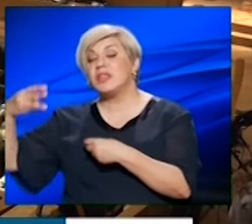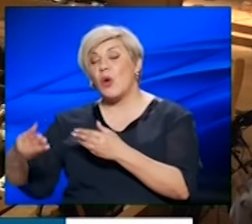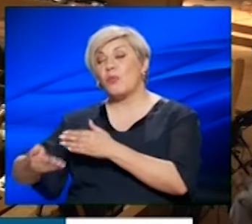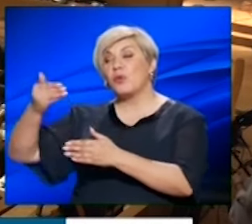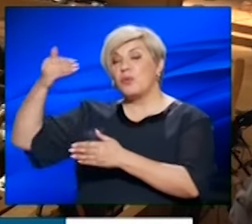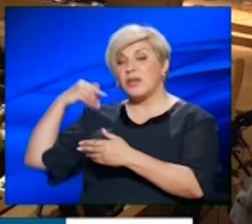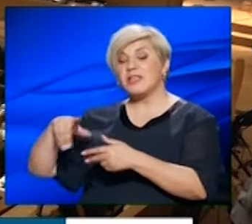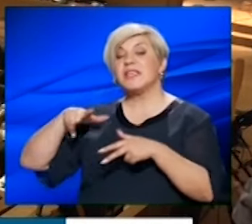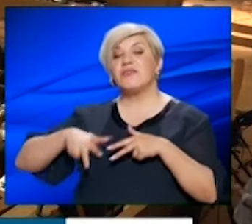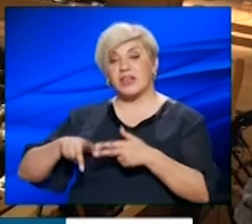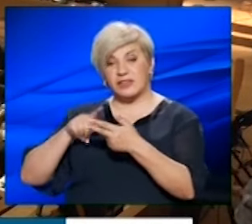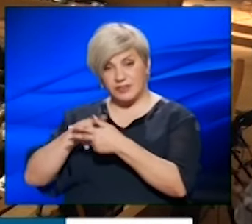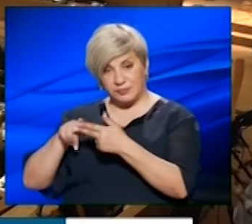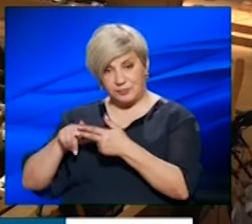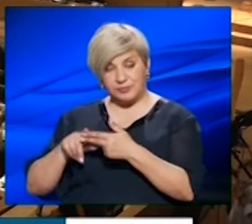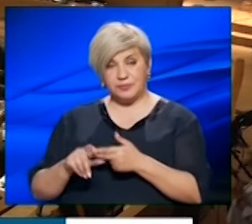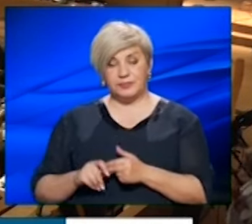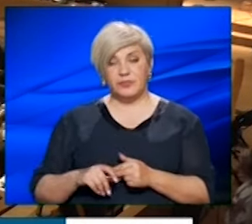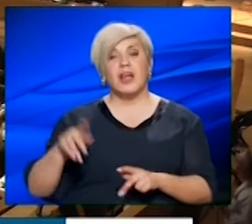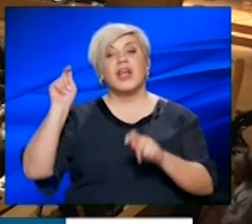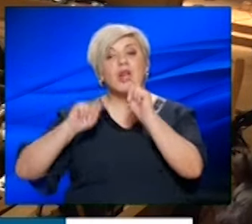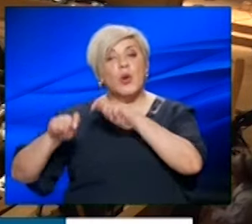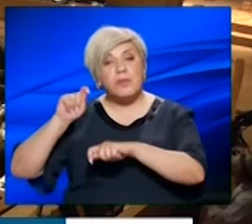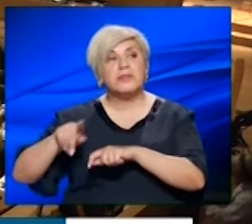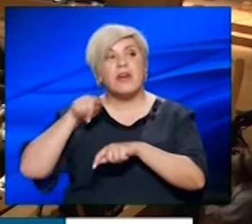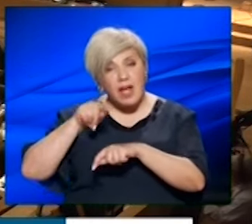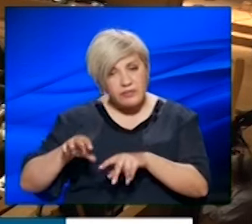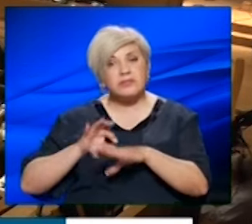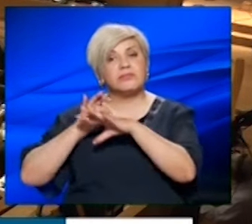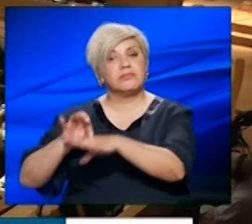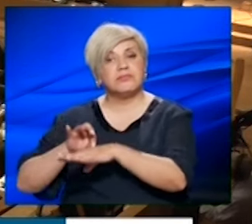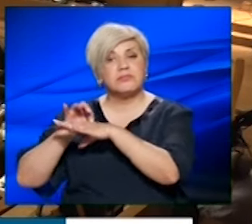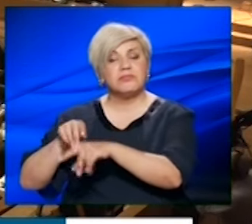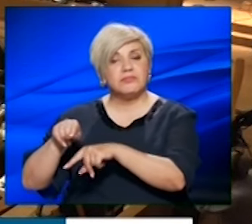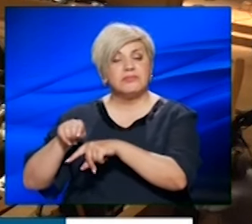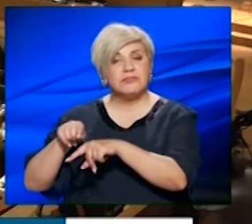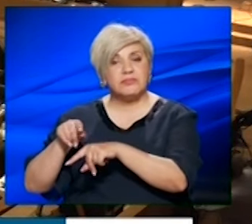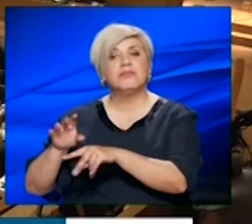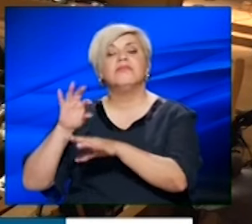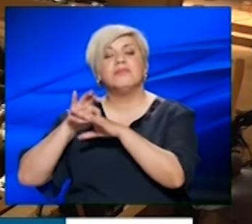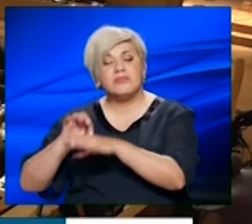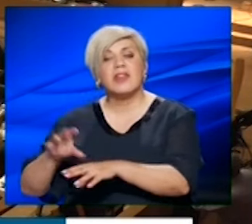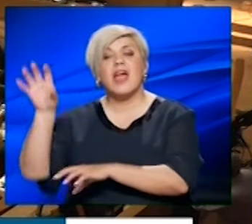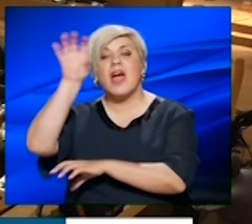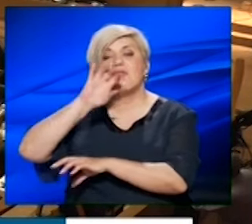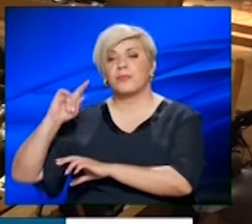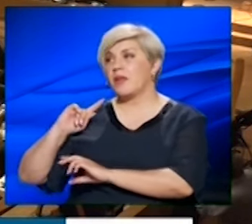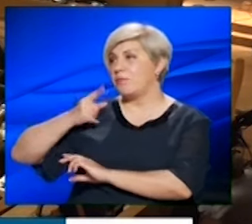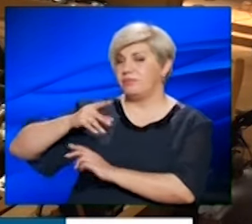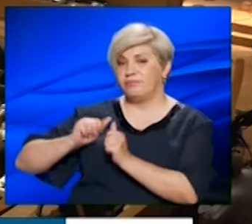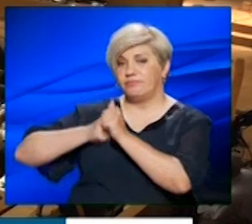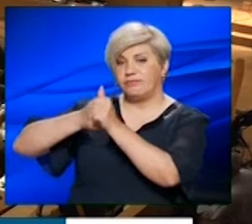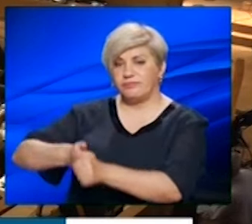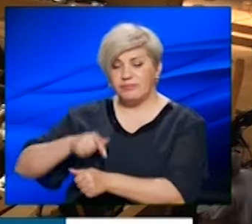προηγούμενες κυβερνήσεις, υλοποίησαν αυτές τις κατευθύνσεις που φυσικά είναι κατευθύνσεις και της Ευρωπαϊκής Ένωσης.